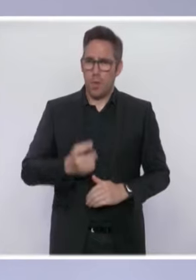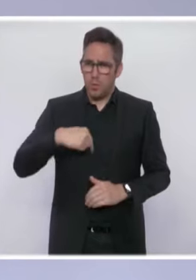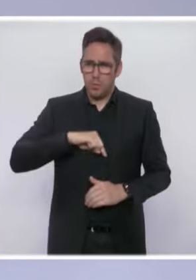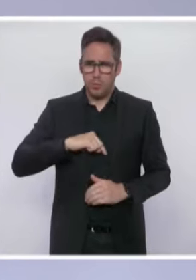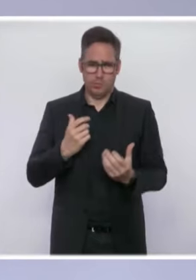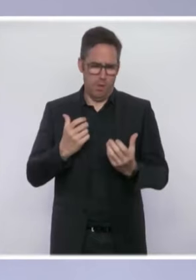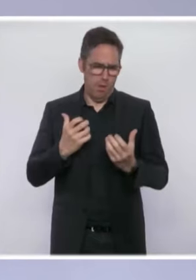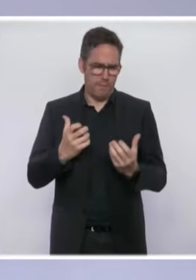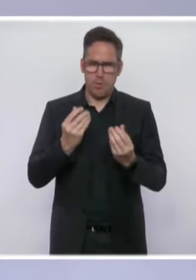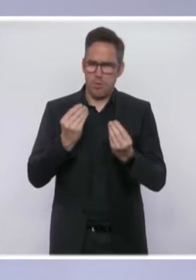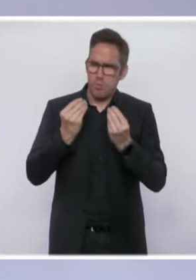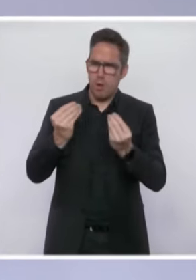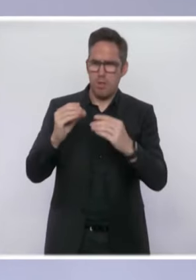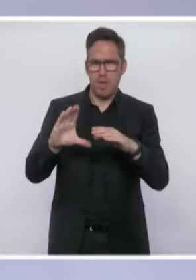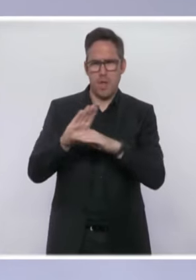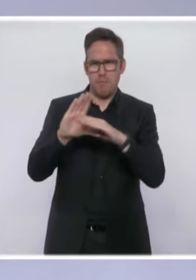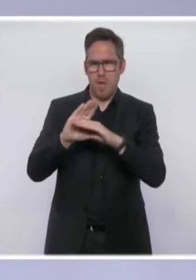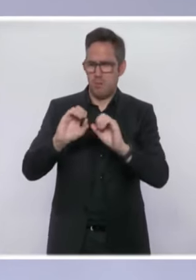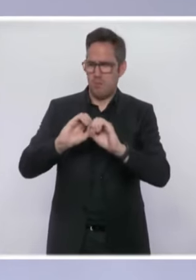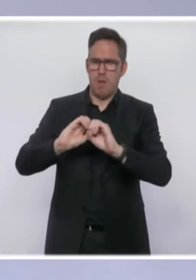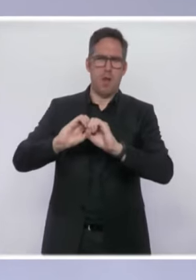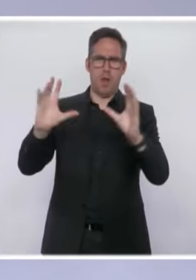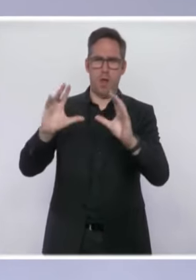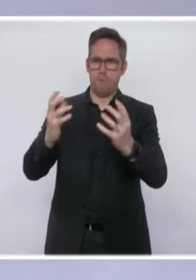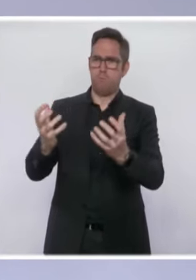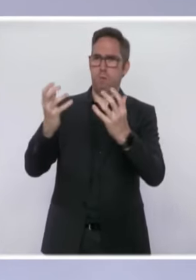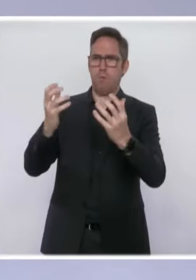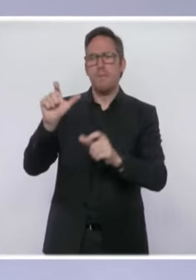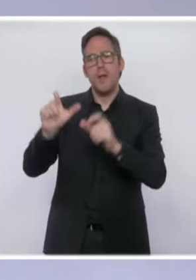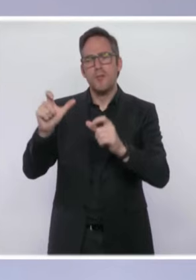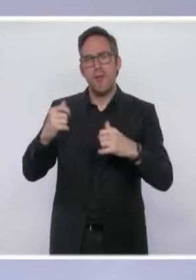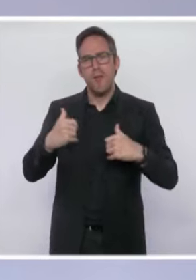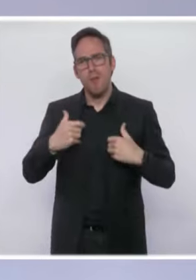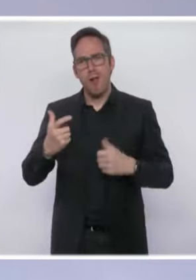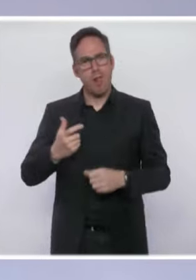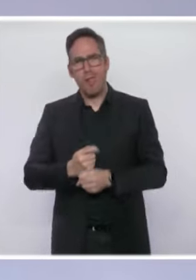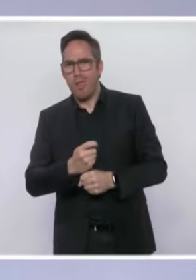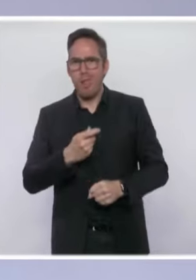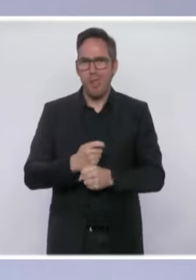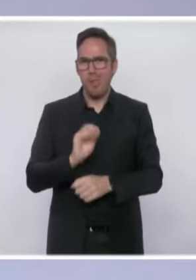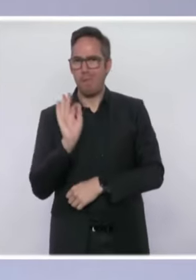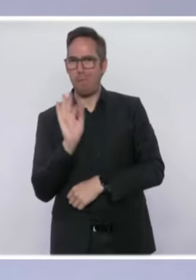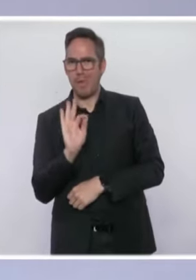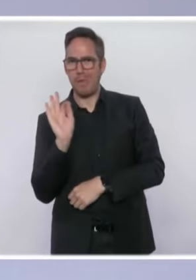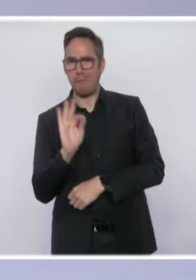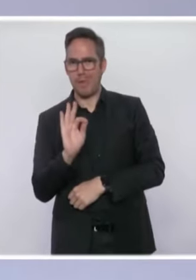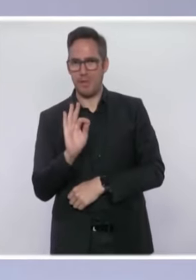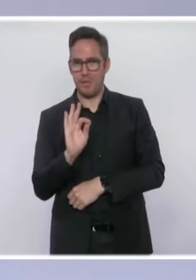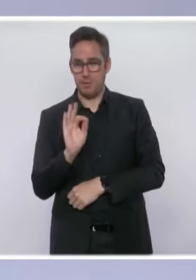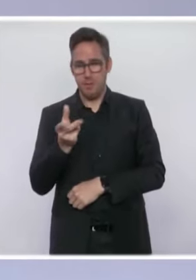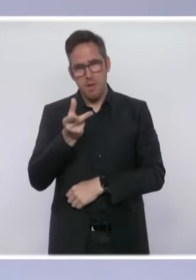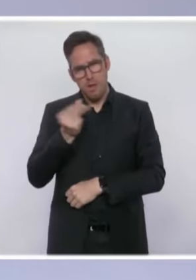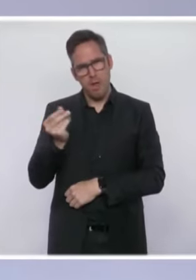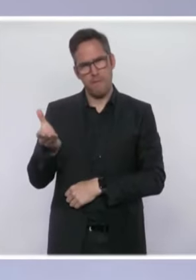message fort soit aussi envoyé à l'ensemble des jeunes qui harcèlent, parfois de manière sordide et extrêmement grave.'est le cas notamment dans